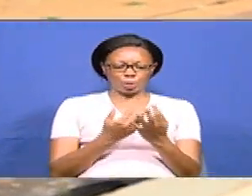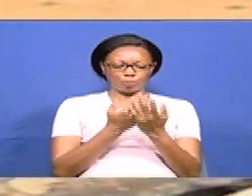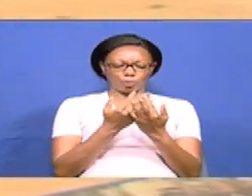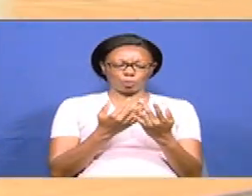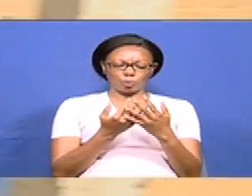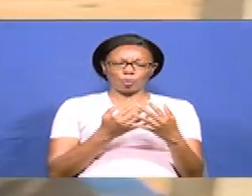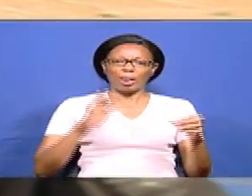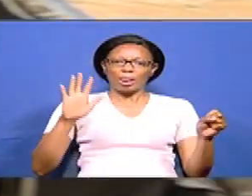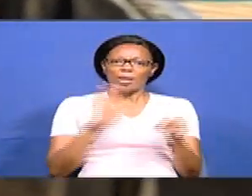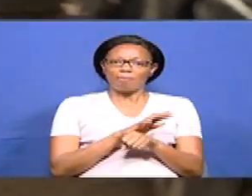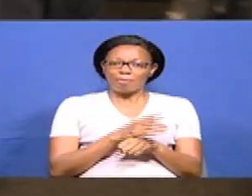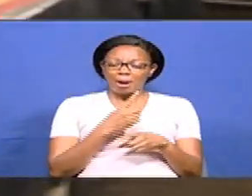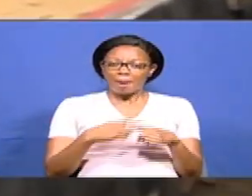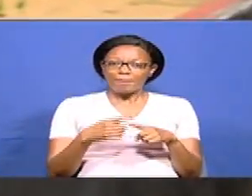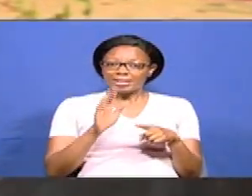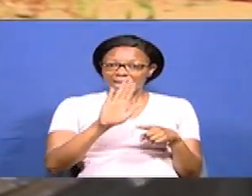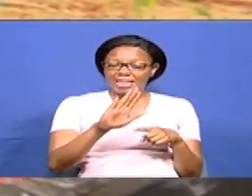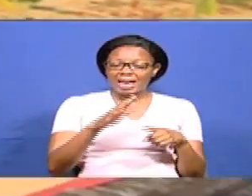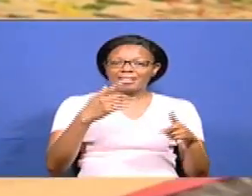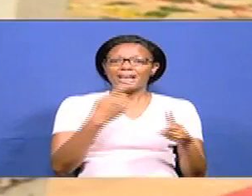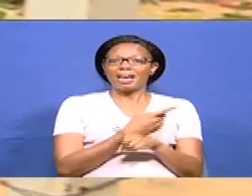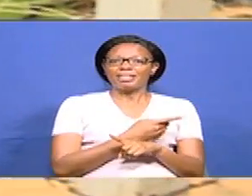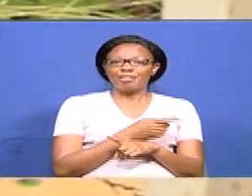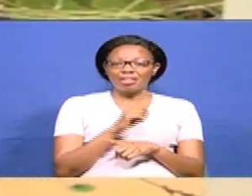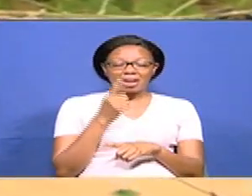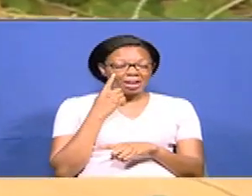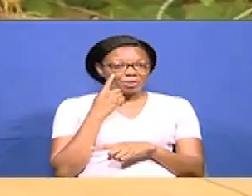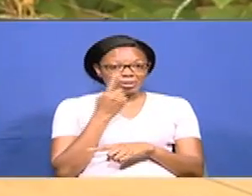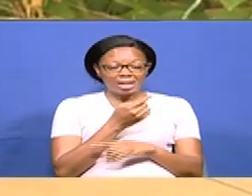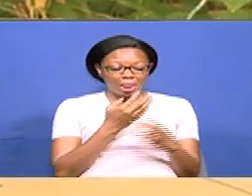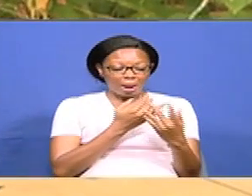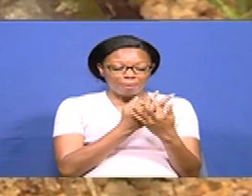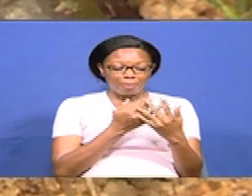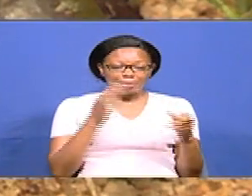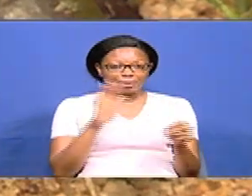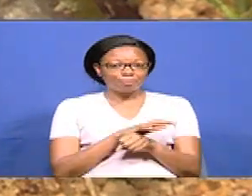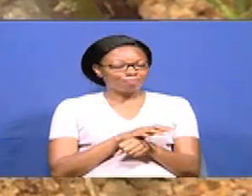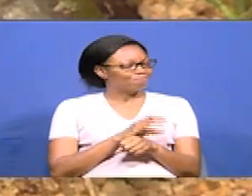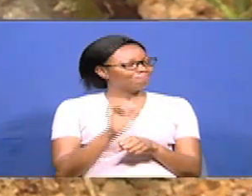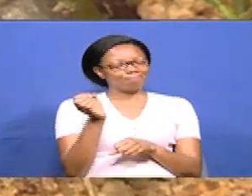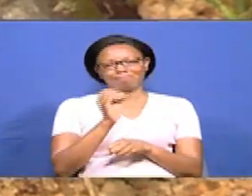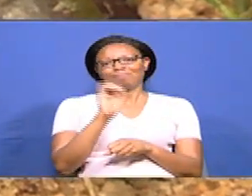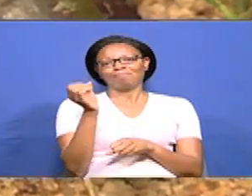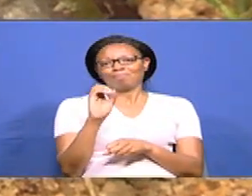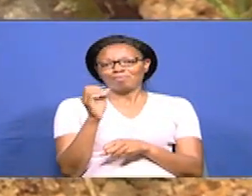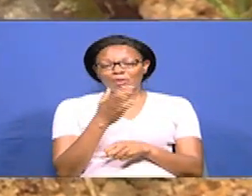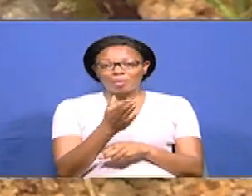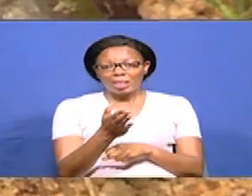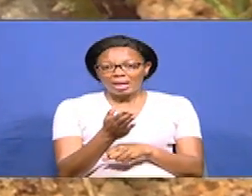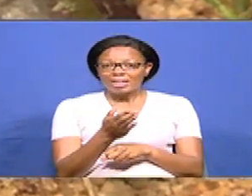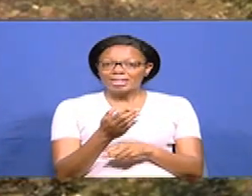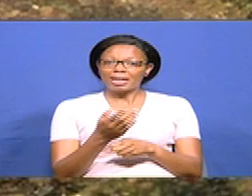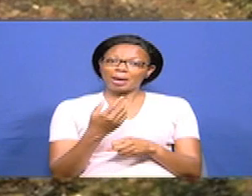magugu huwa mengi lakini hivyo ni kinyume na hydroponic. Hakuna nyasi nyingi za kukutatiza kuzingoa.